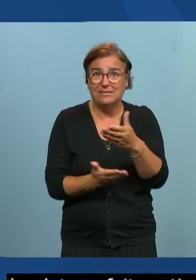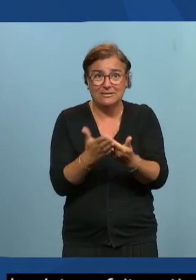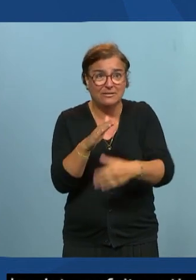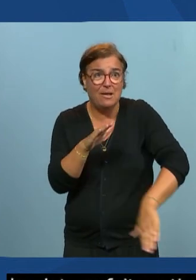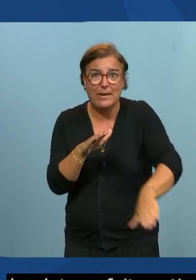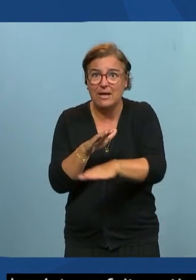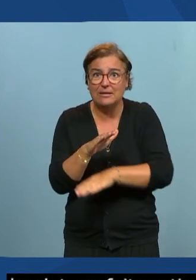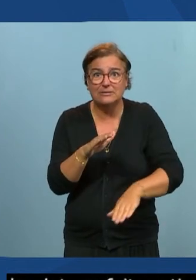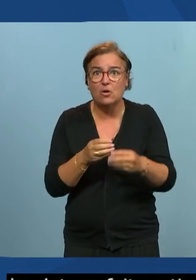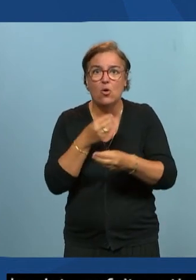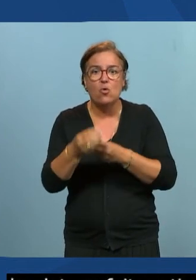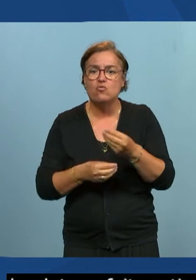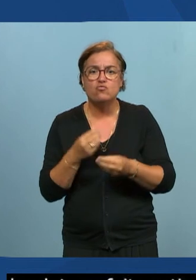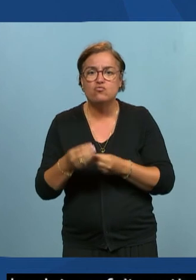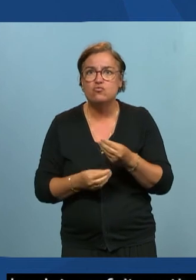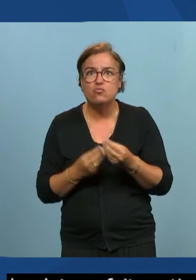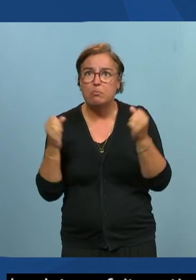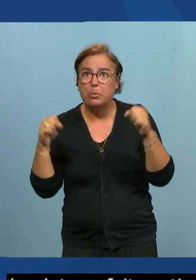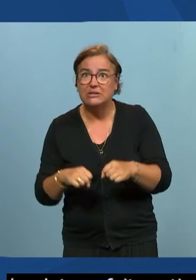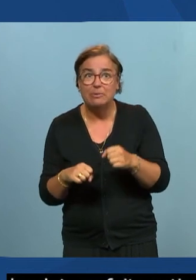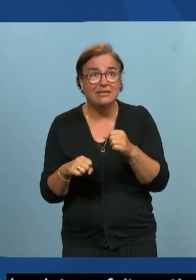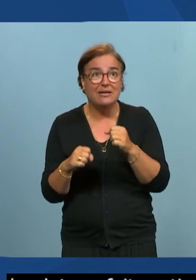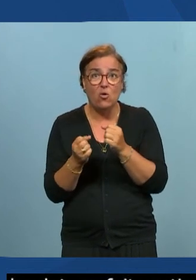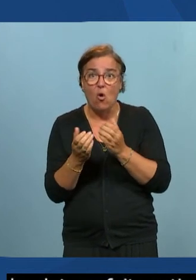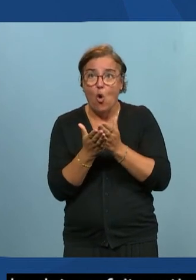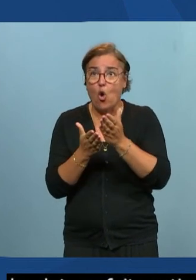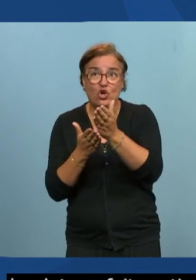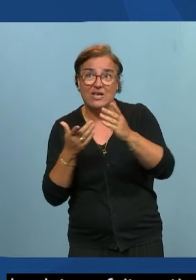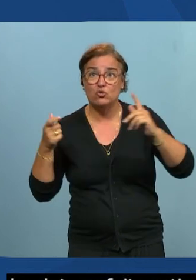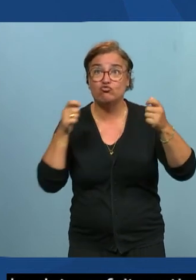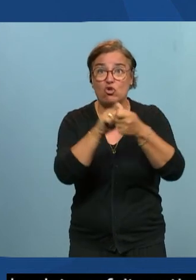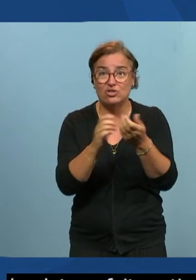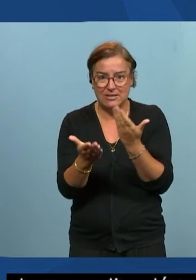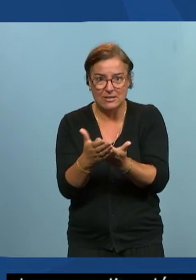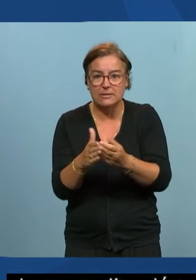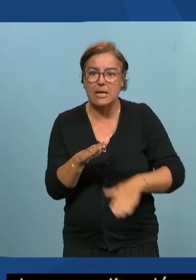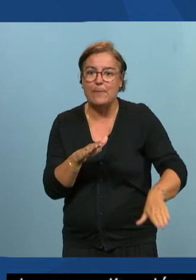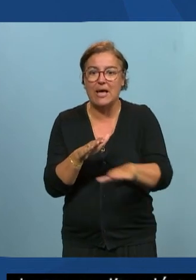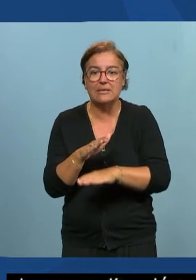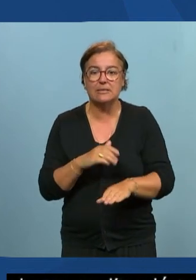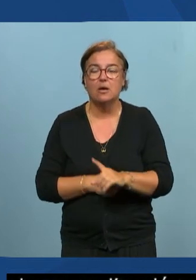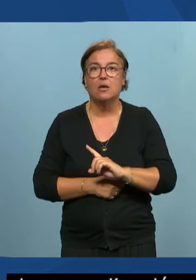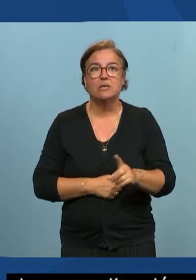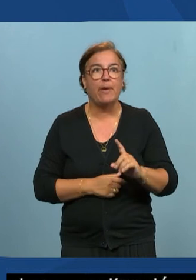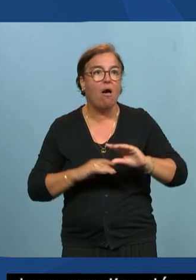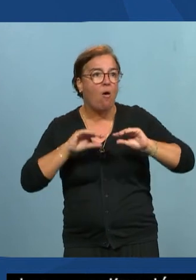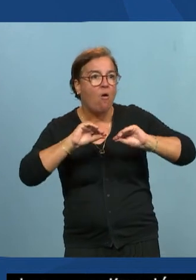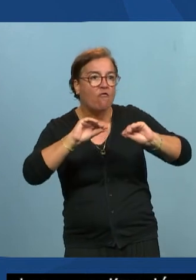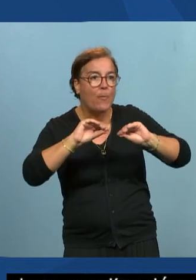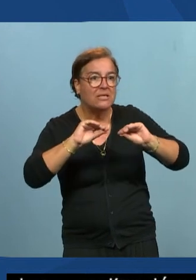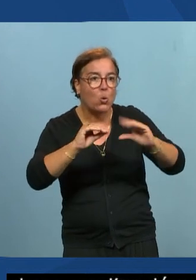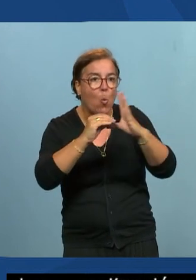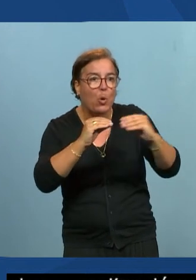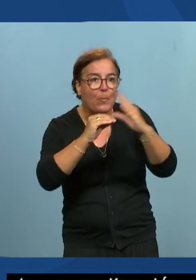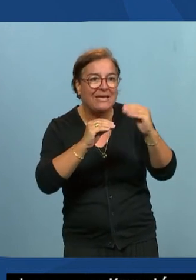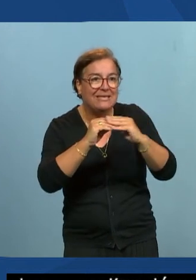la présence d'un fil d'Ariane ou la possibilité de se réorienter c'est la base au bout d'un moment vous allez pas former des plombiers les plombiers ils arrivent sur